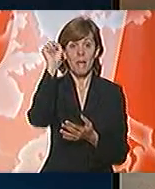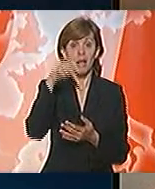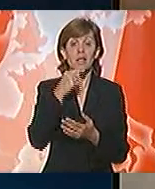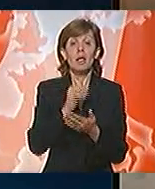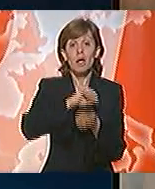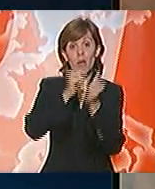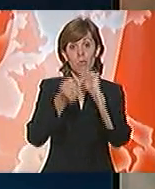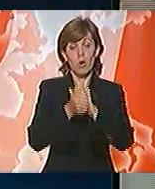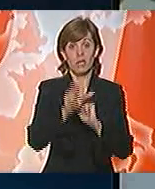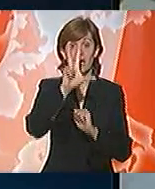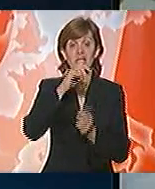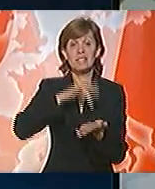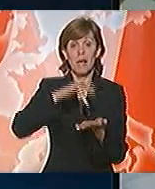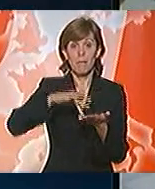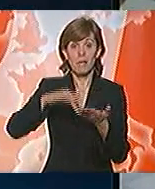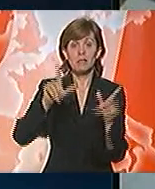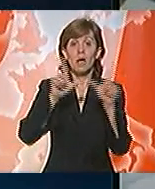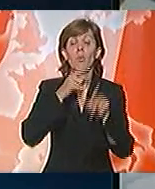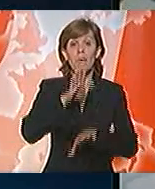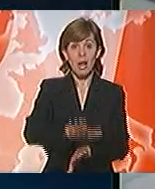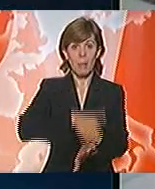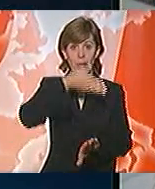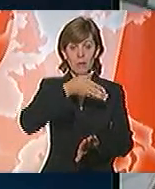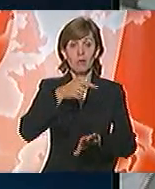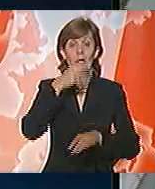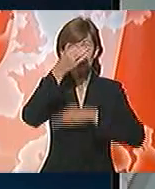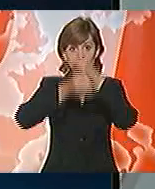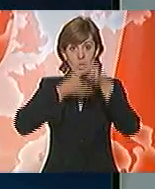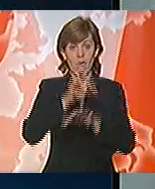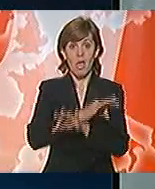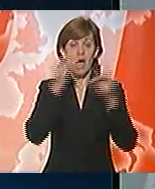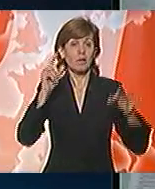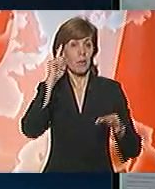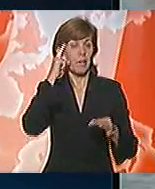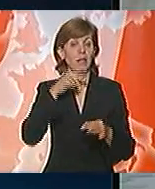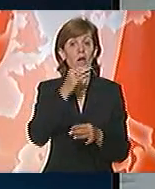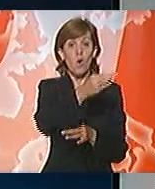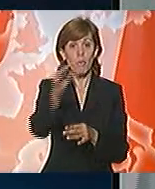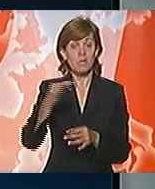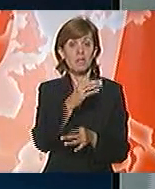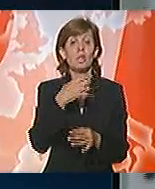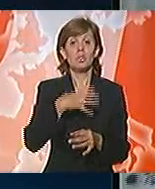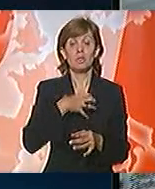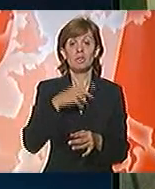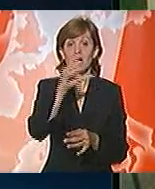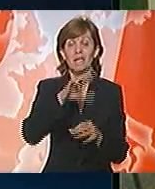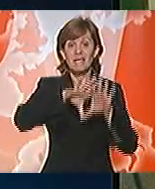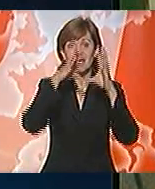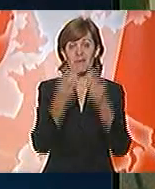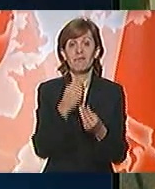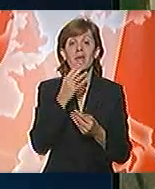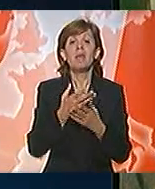borit će se za tri stotine mesta u parlamentu. Prema istraživanjima javnog mjenja, opozicijon i socijalistički lider svegrčkog